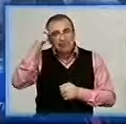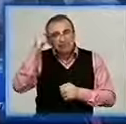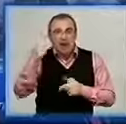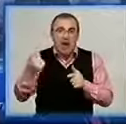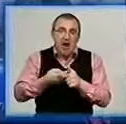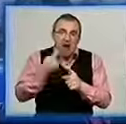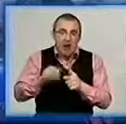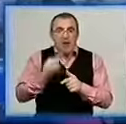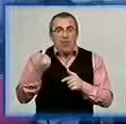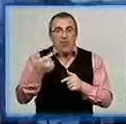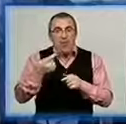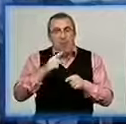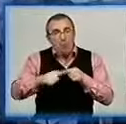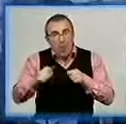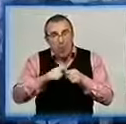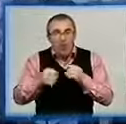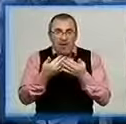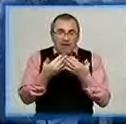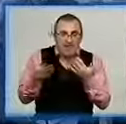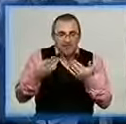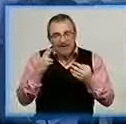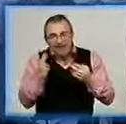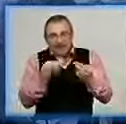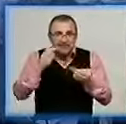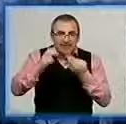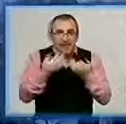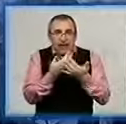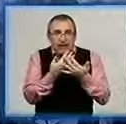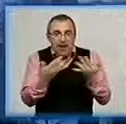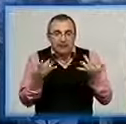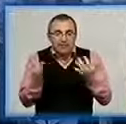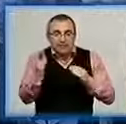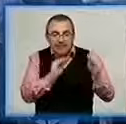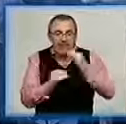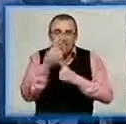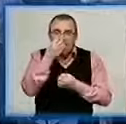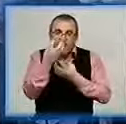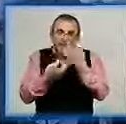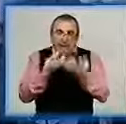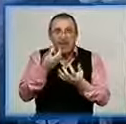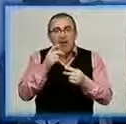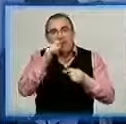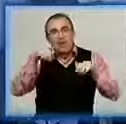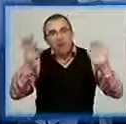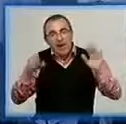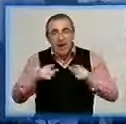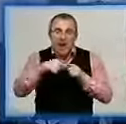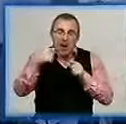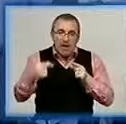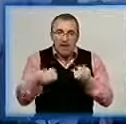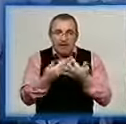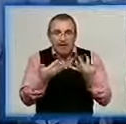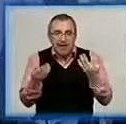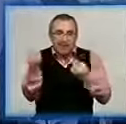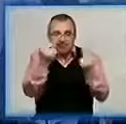картоплю, морку, з яких можна, зрізуючи різні боки, отримувати різні елементи, складати з них квітки, пташки, листя, різні